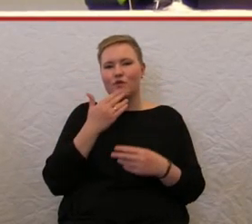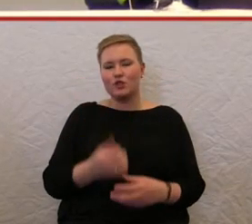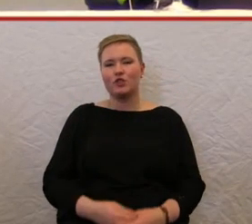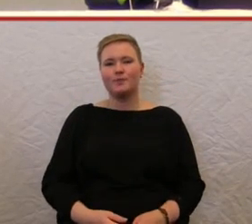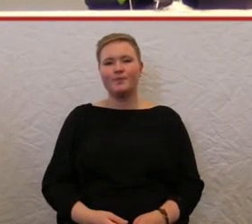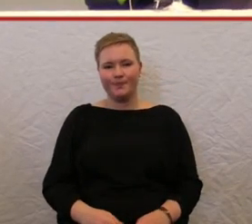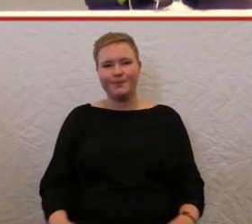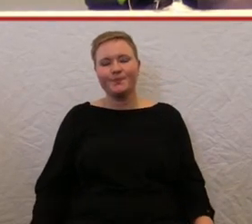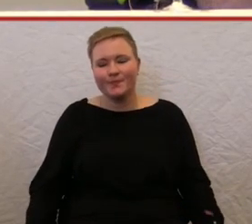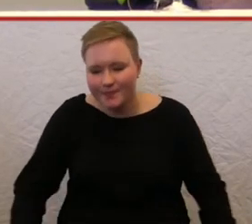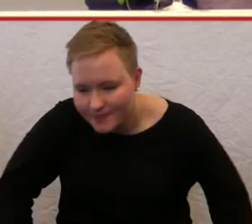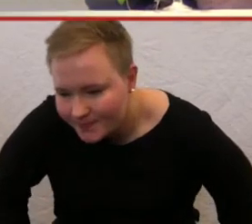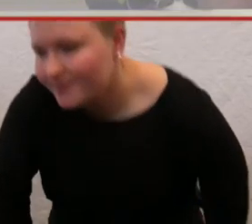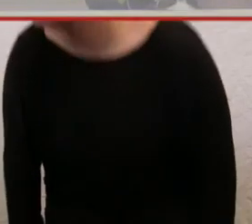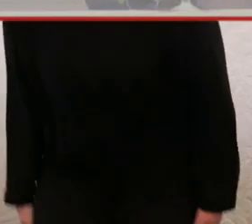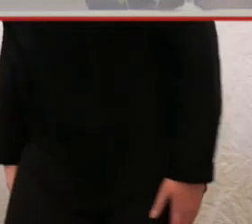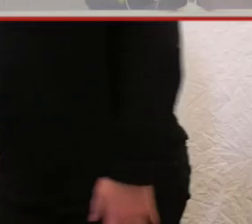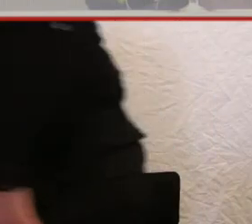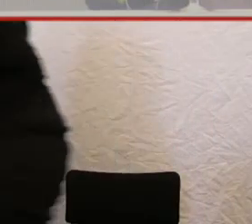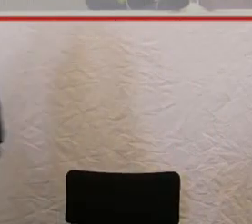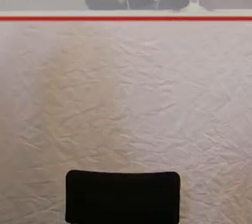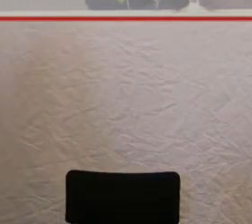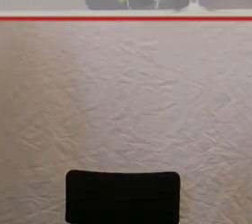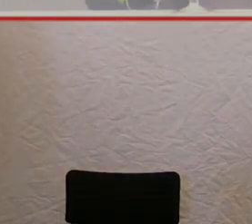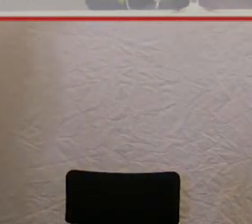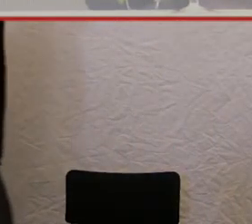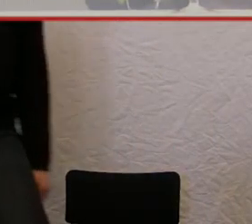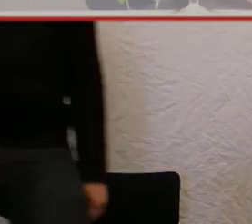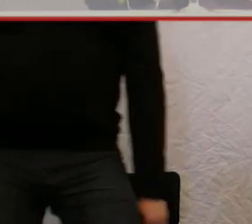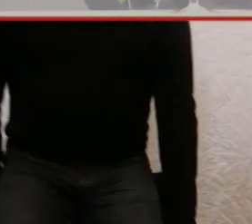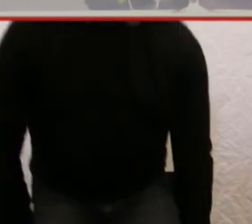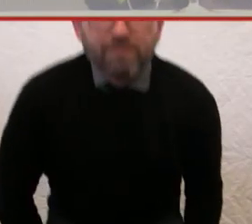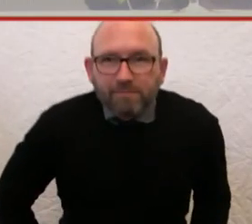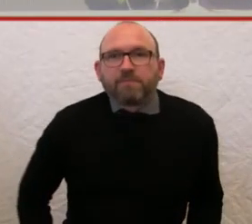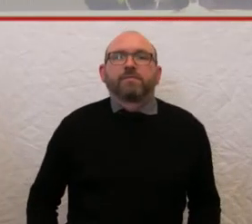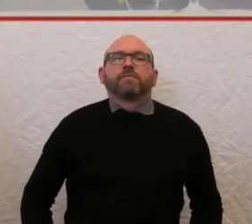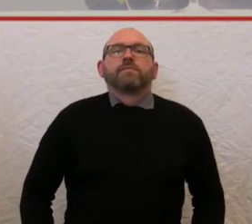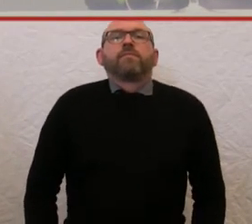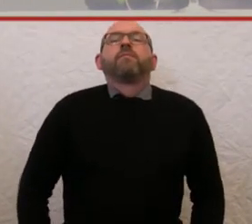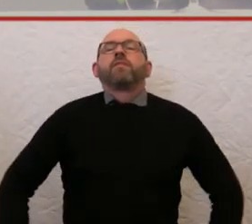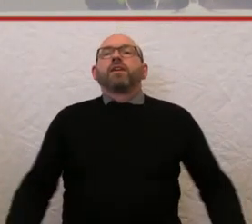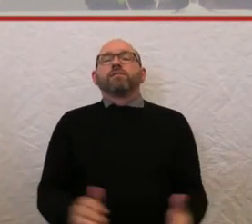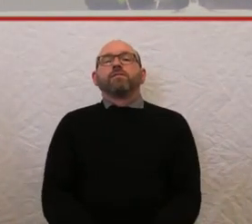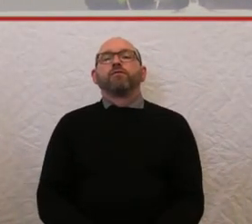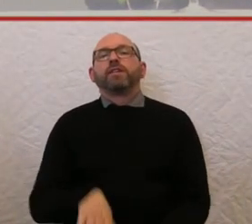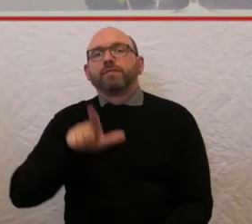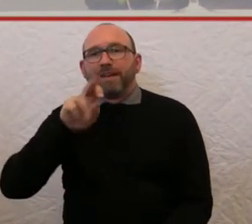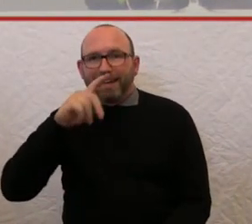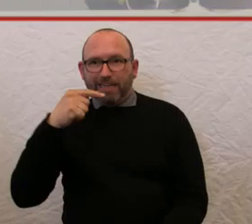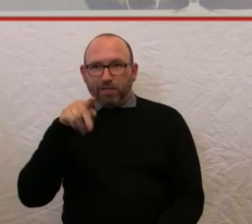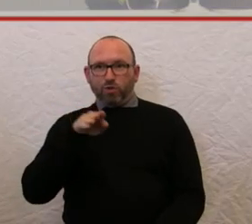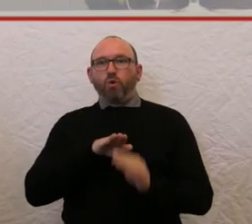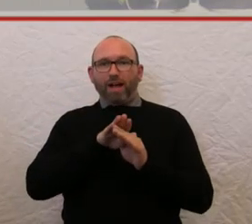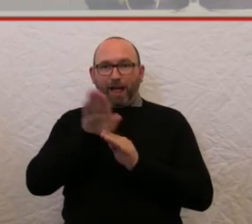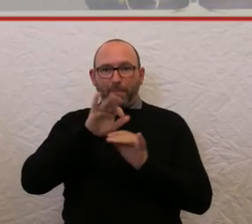Abgeleitet von diesem Projekt hatten wir natürlich auch die Idee, also abgeleitet von diesem Lego-Rampen-Projekt hatten wir auch die Idee, wie man eigentlich auf